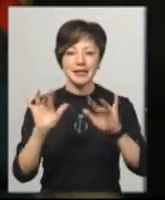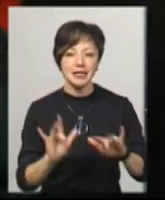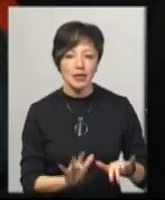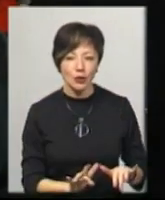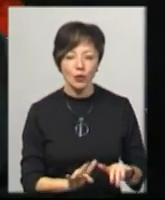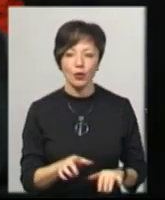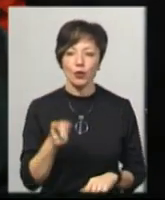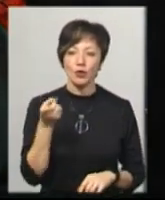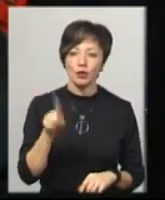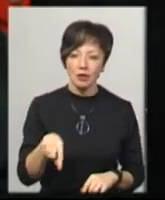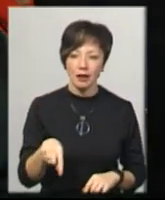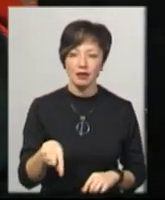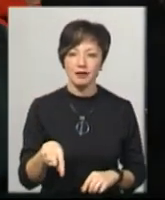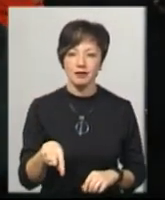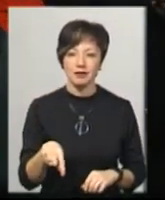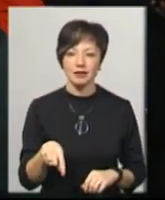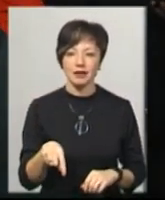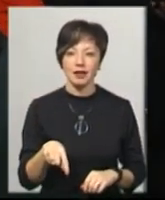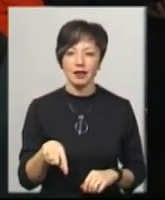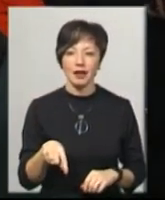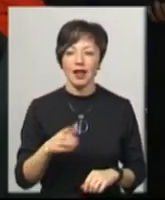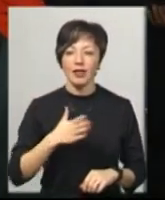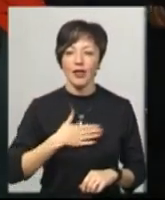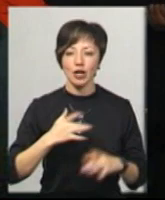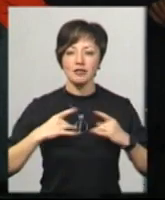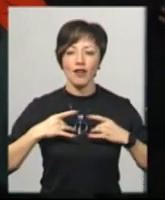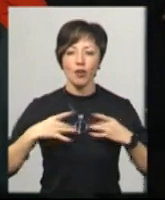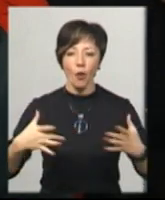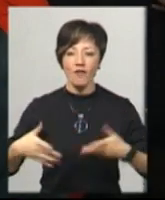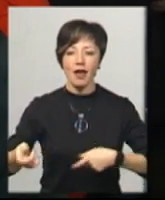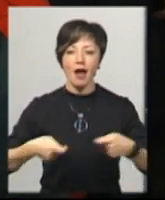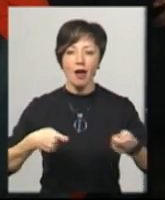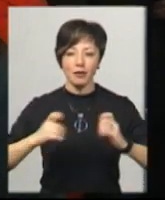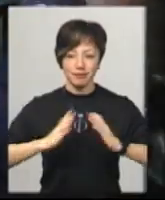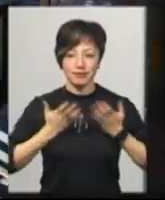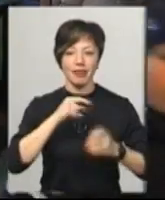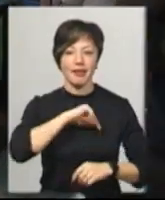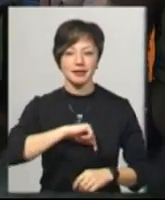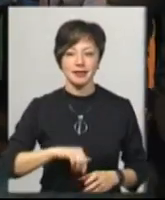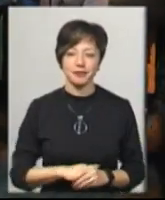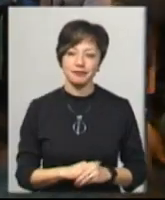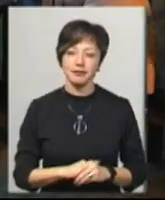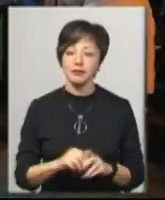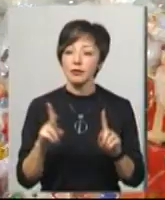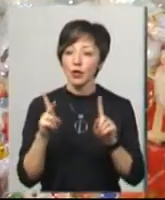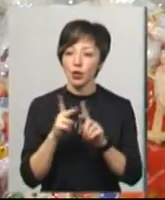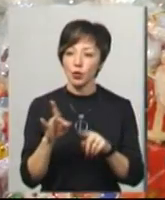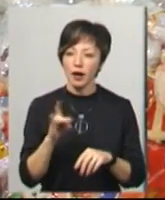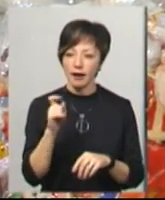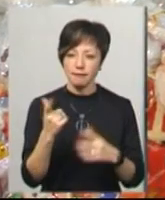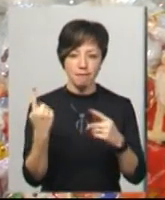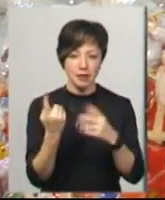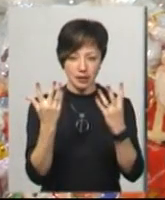то навіть наш святковий ярмарок підносить нам настрій. Вже в другий, у перший день зими у